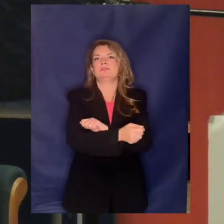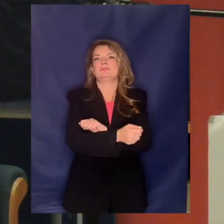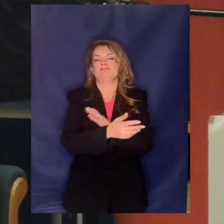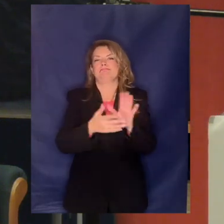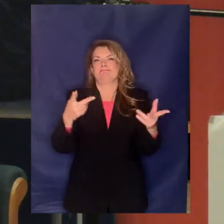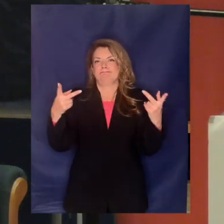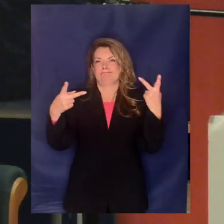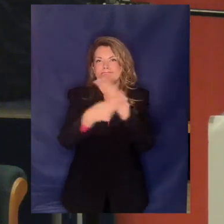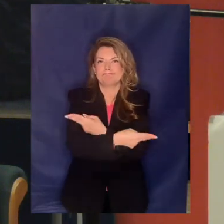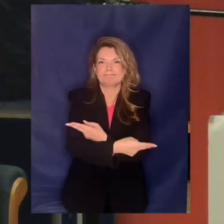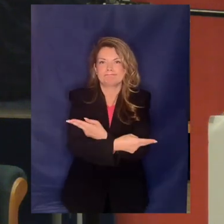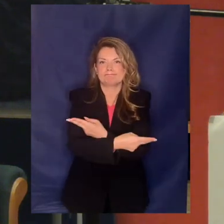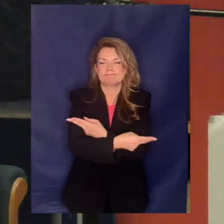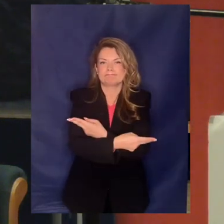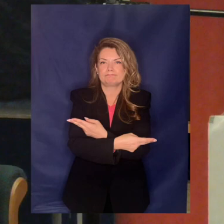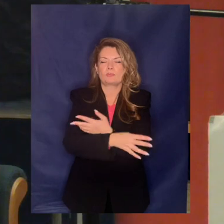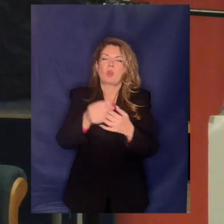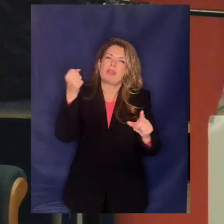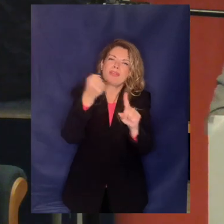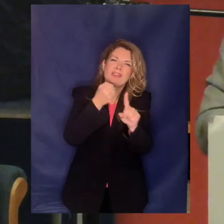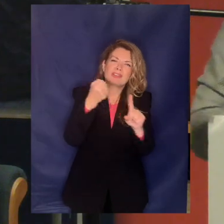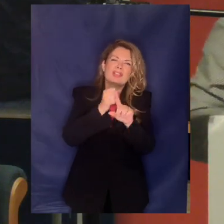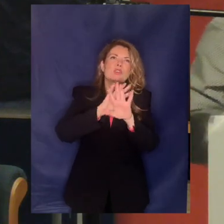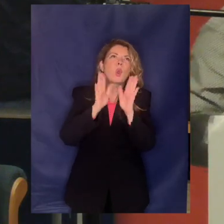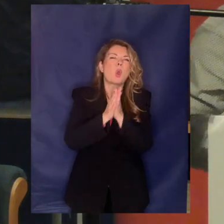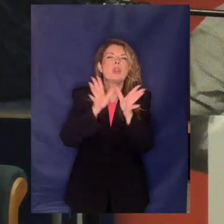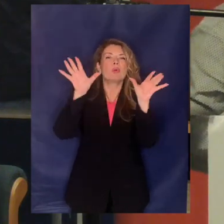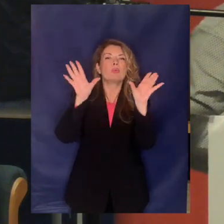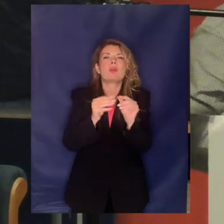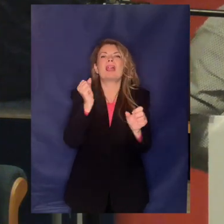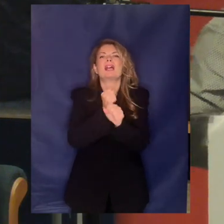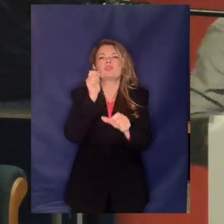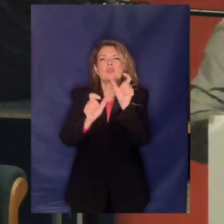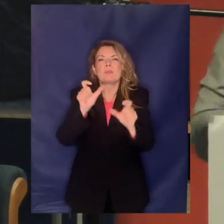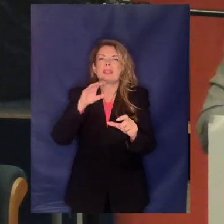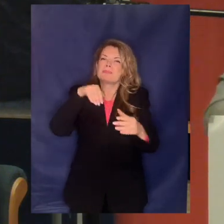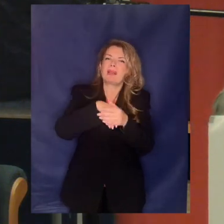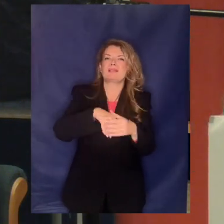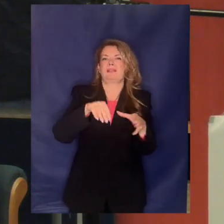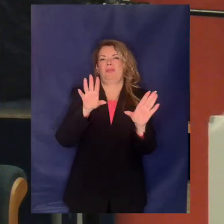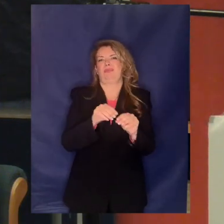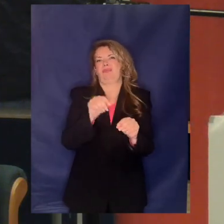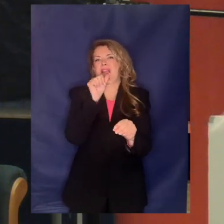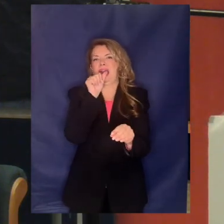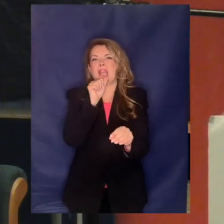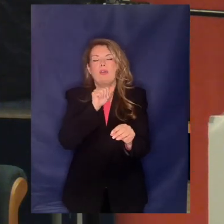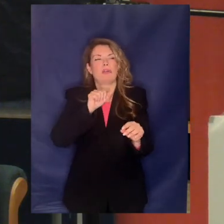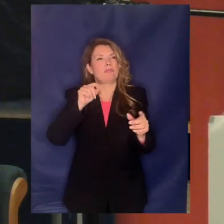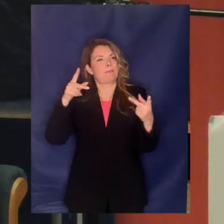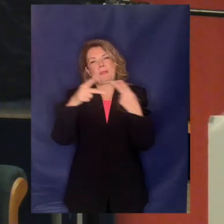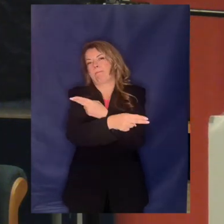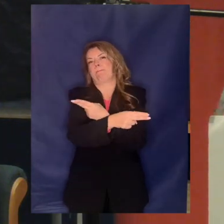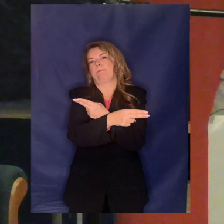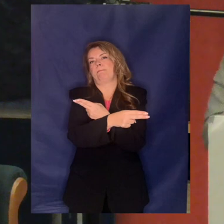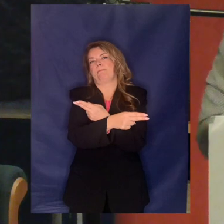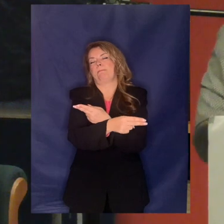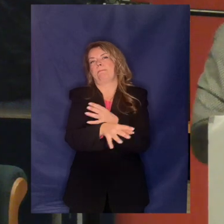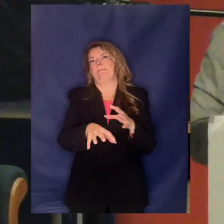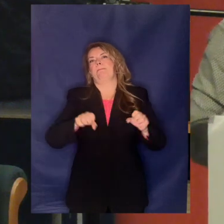σταματούν όλες οι διεκδικήσεις των εργαζομένων περίπου για ένα μεγάλο χρονικό διάστημα ανασυντασσόμαστε